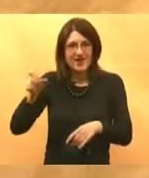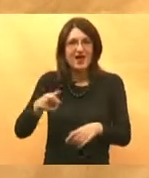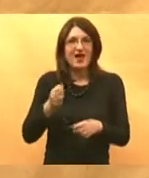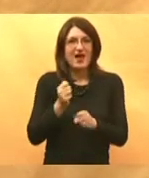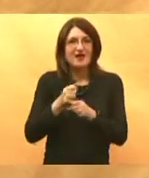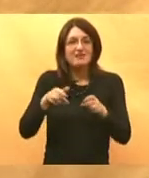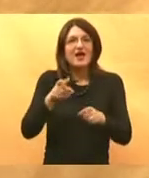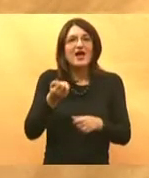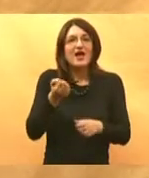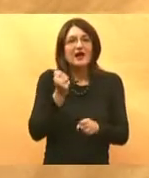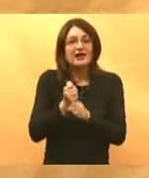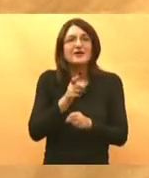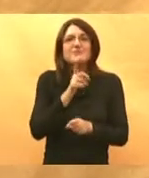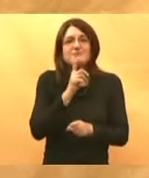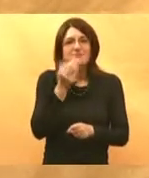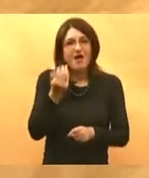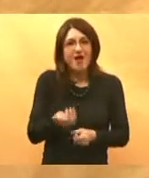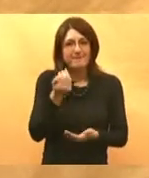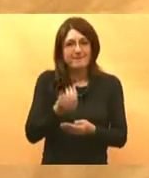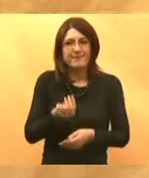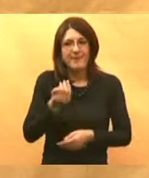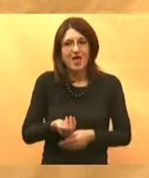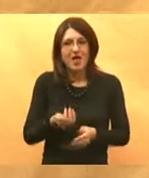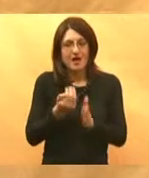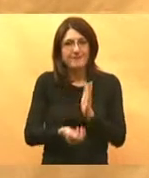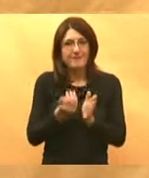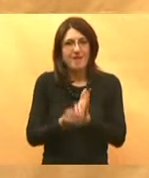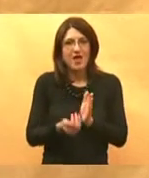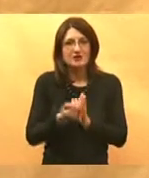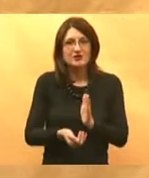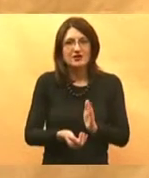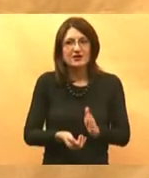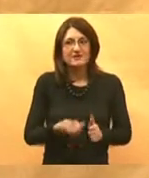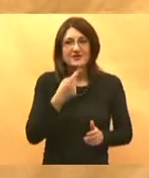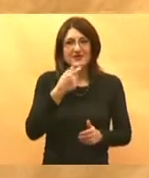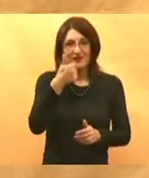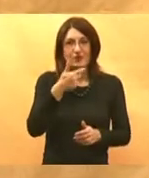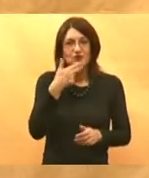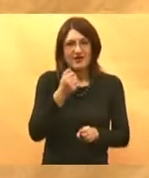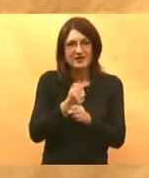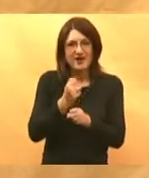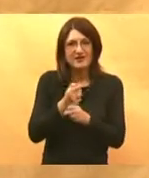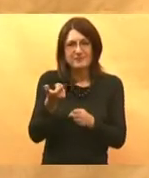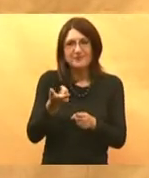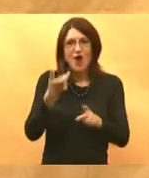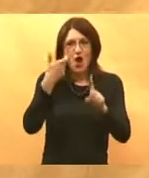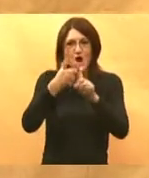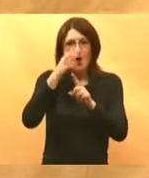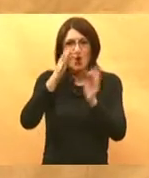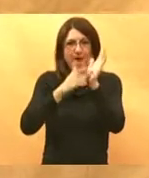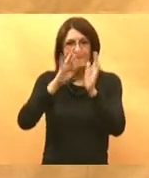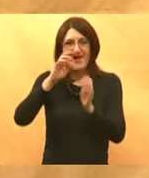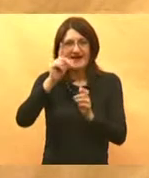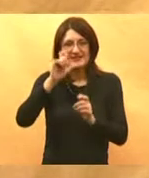malu plaću predpostavljamo prilike kolika im je koliko se priča jer jedan komercijalista sa završenom nekakvom